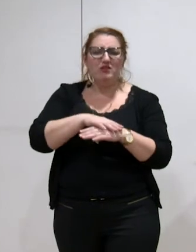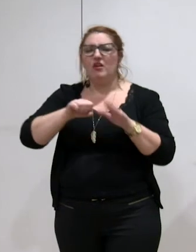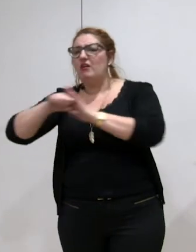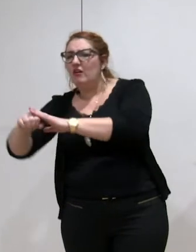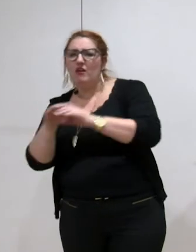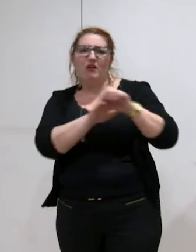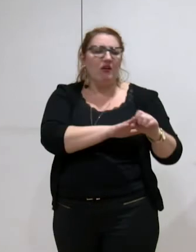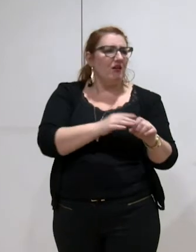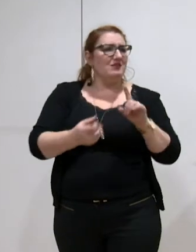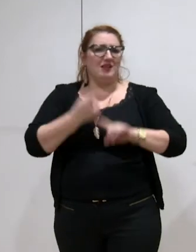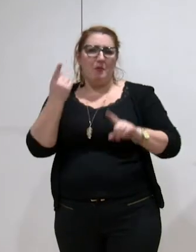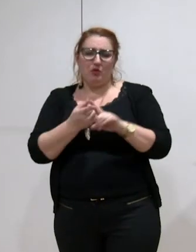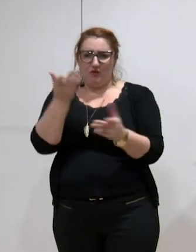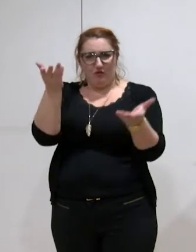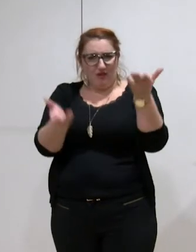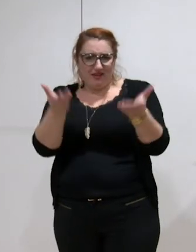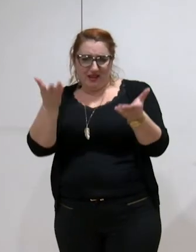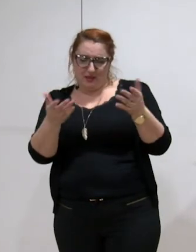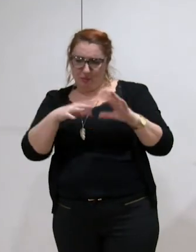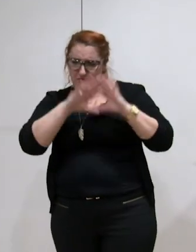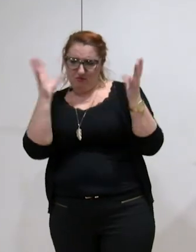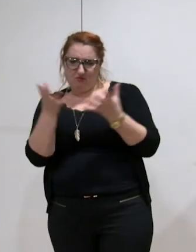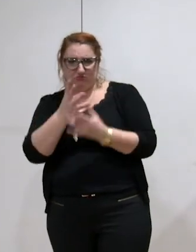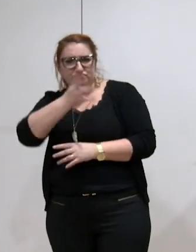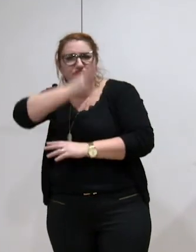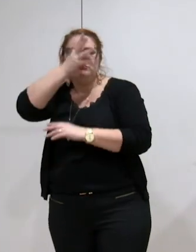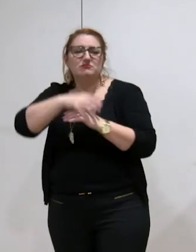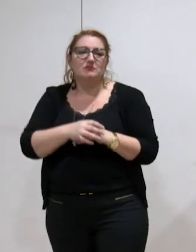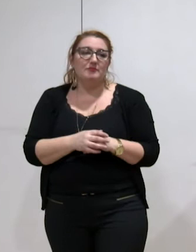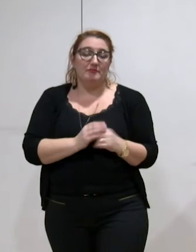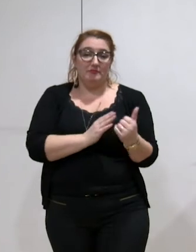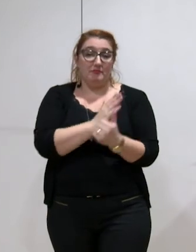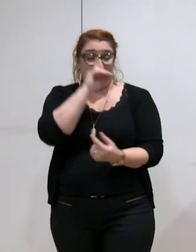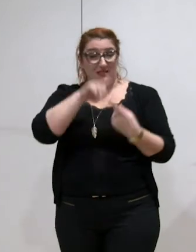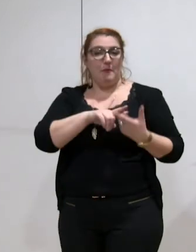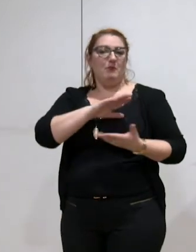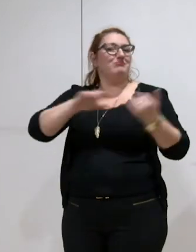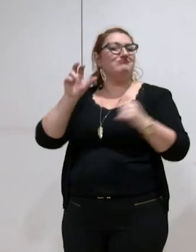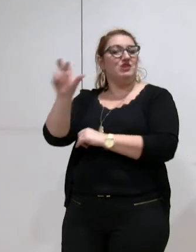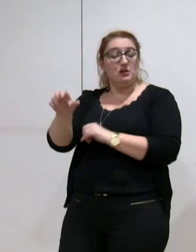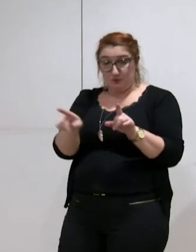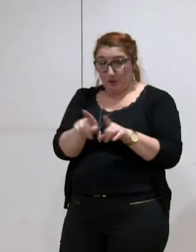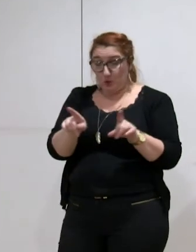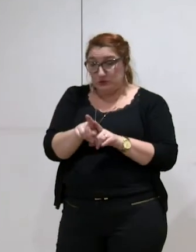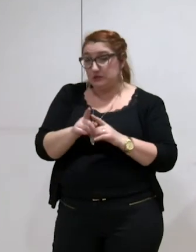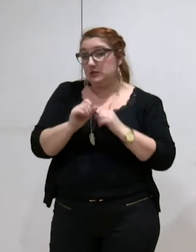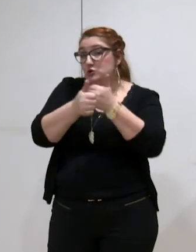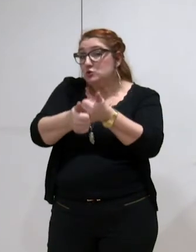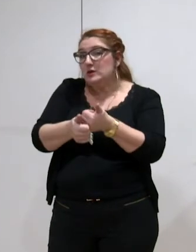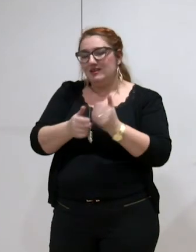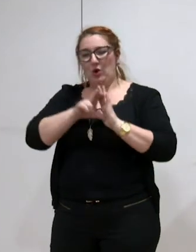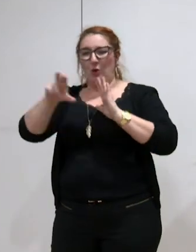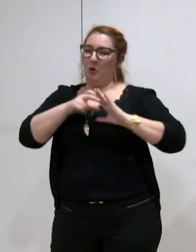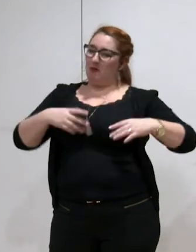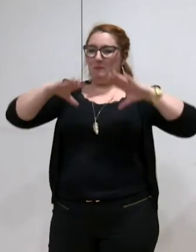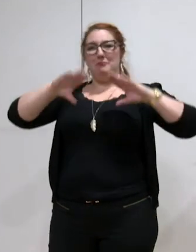discussions sur l'évaluation des charges transférées d'une part et d'autre part et surtout de la place que Grenoble entend jouer dans